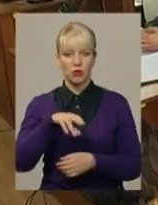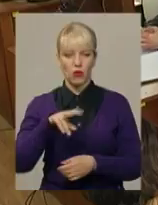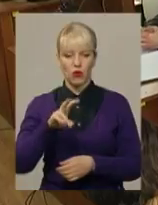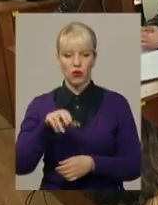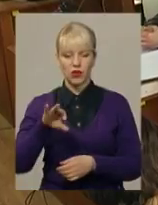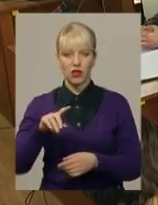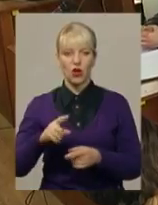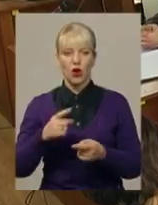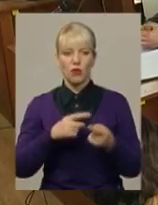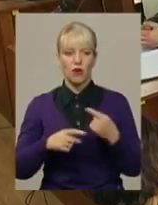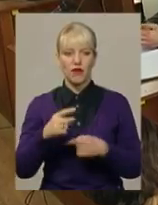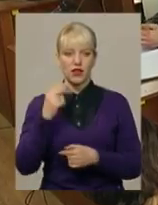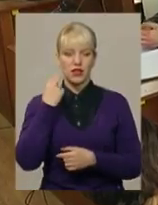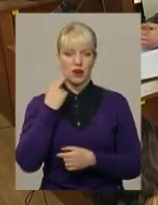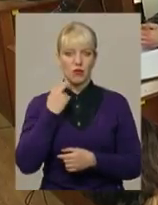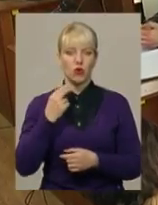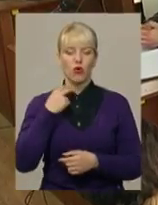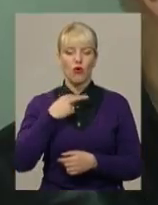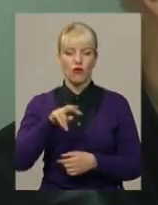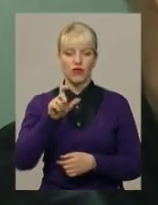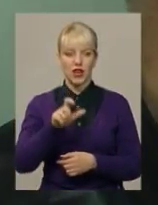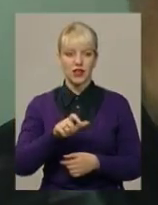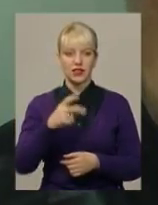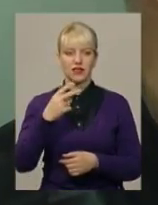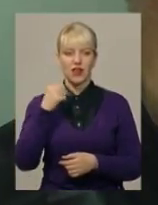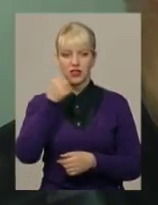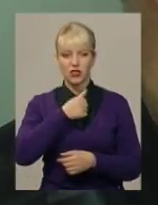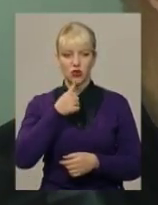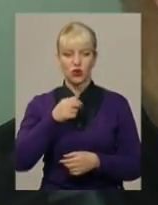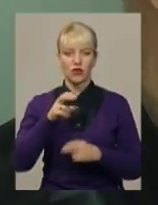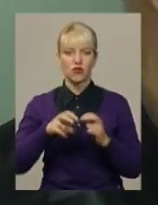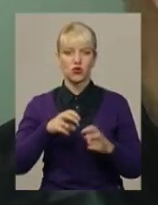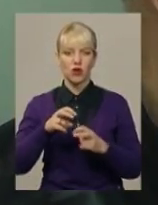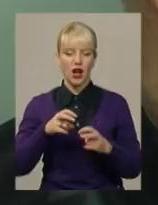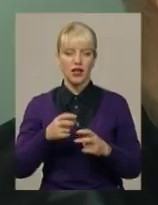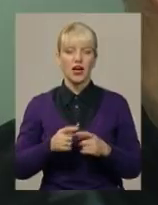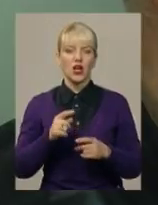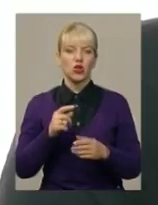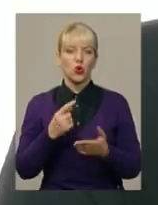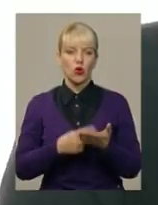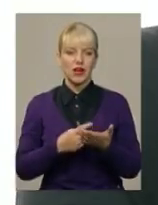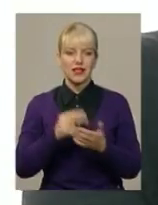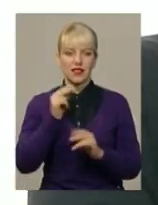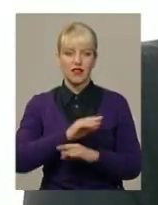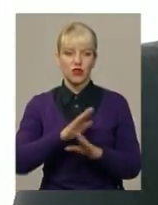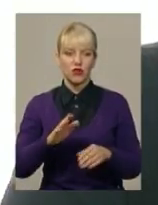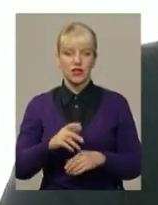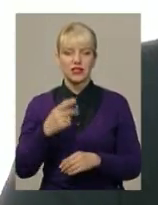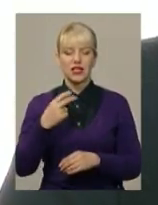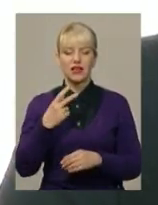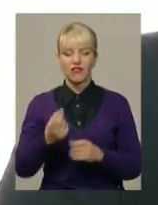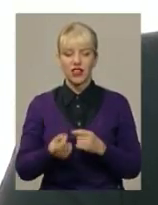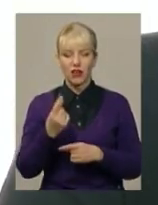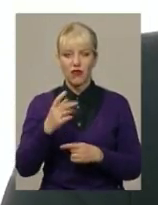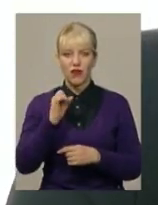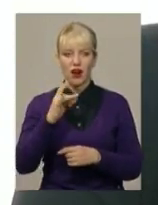повернення боргу. Сам ув'язнений 20 років шукає докази невинуватості. Каже, минулоріч за допомогою адвоката виявив в обласному